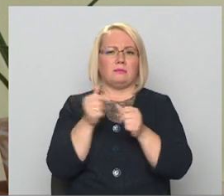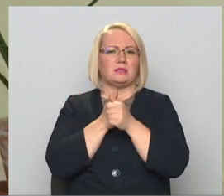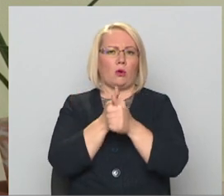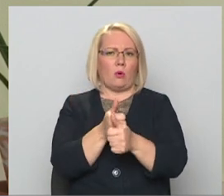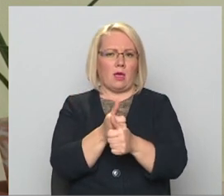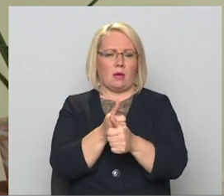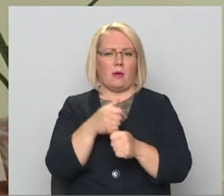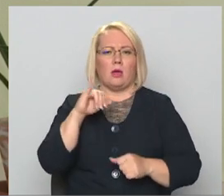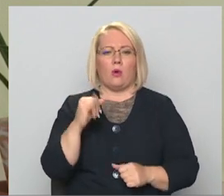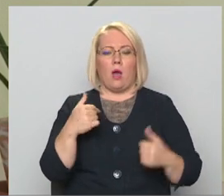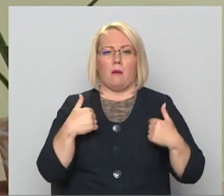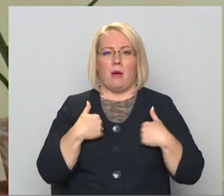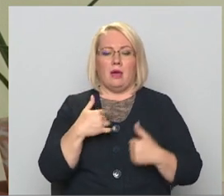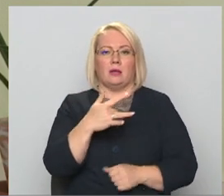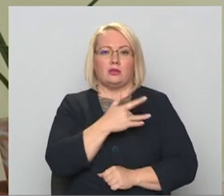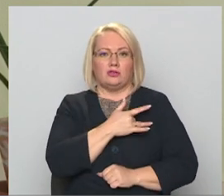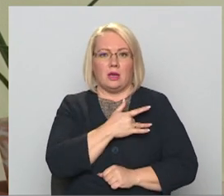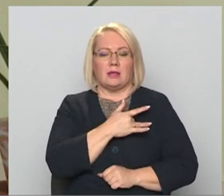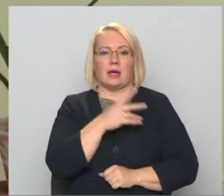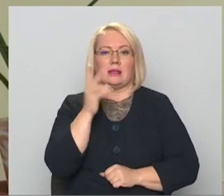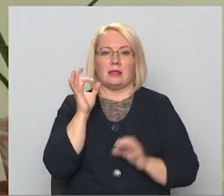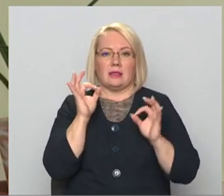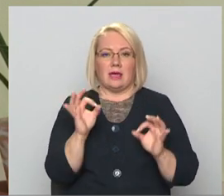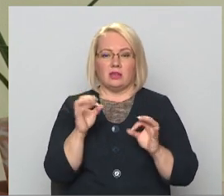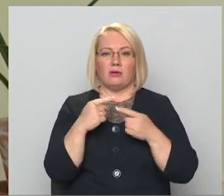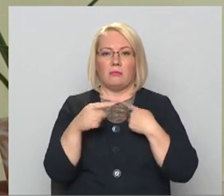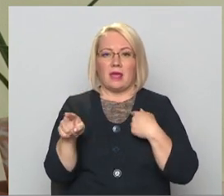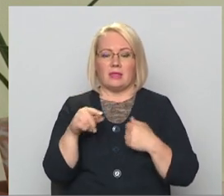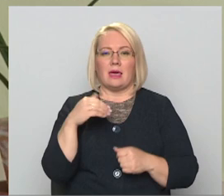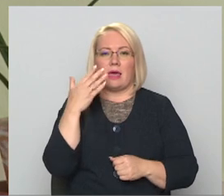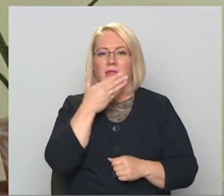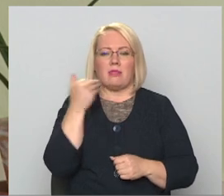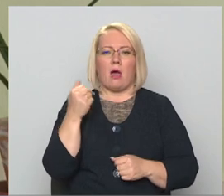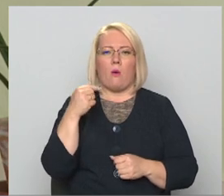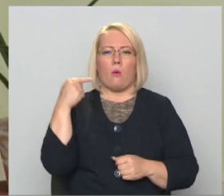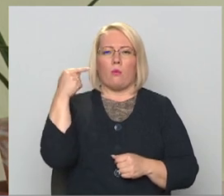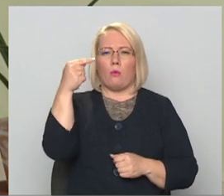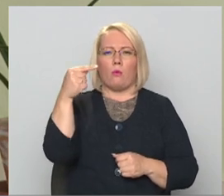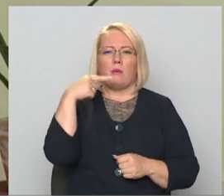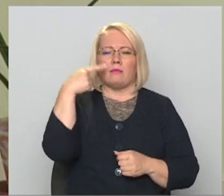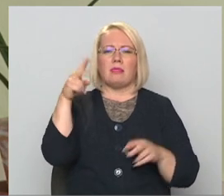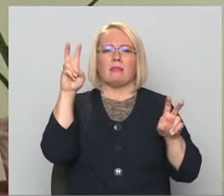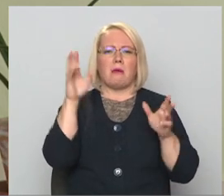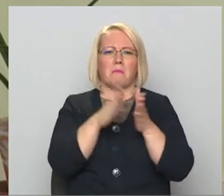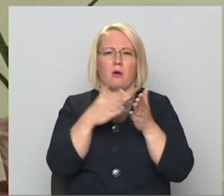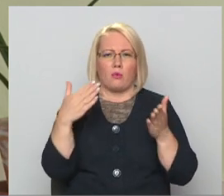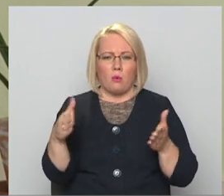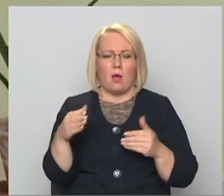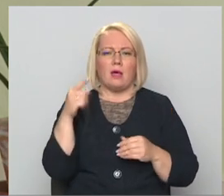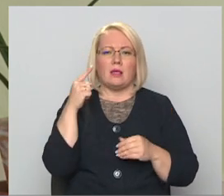vidū. Jo man liekas, ka tieši pretēji, ja netiek likt šīs norādas un ja šis koncerts pilns ar